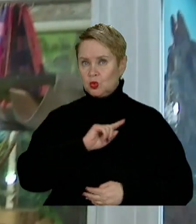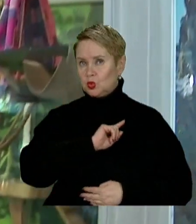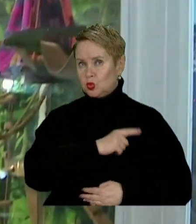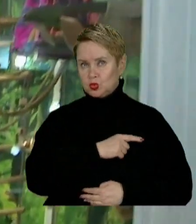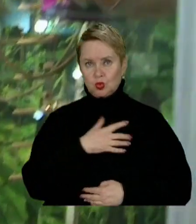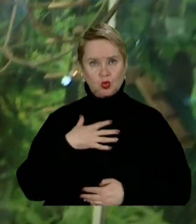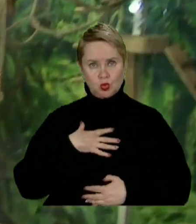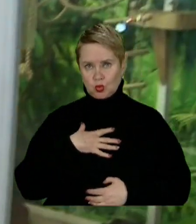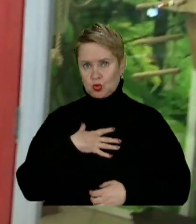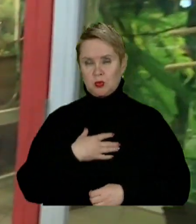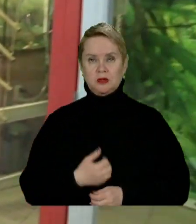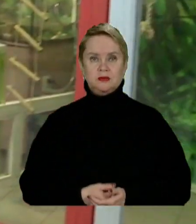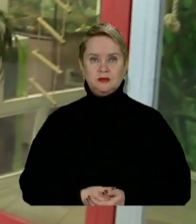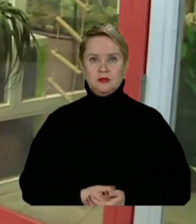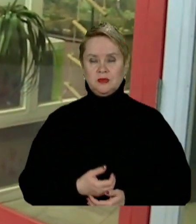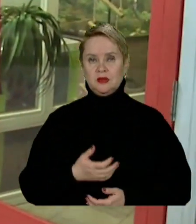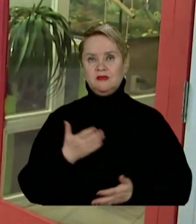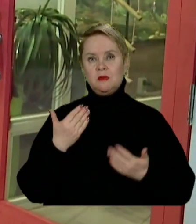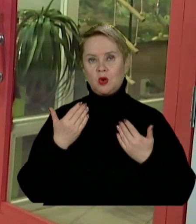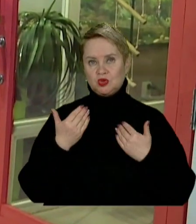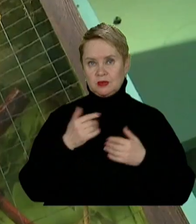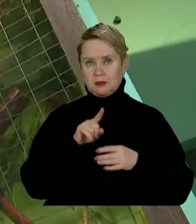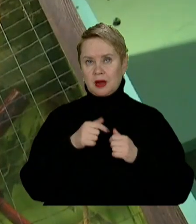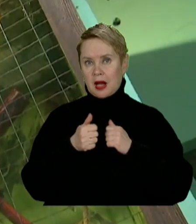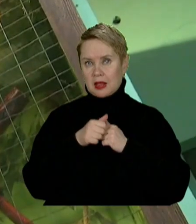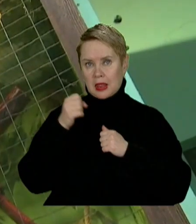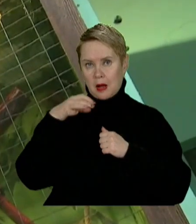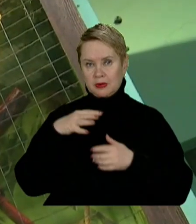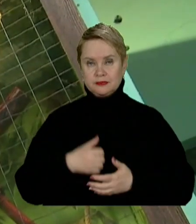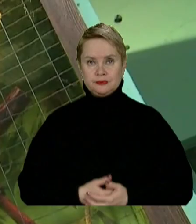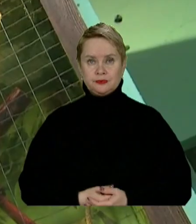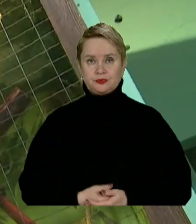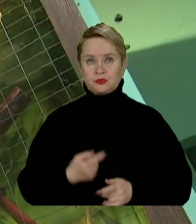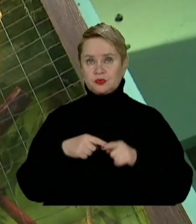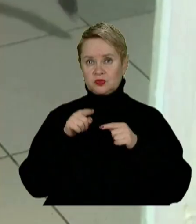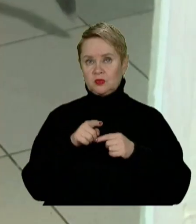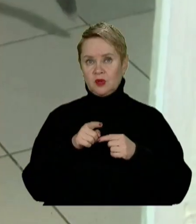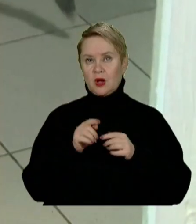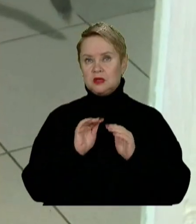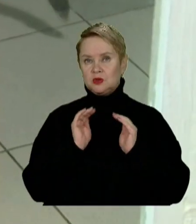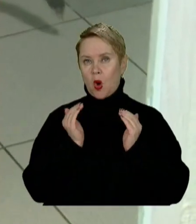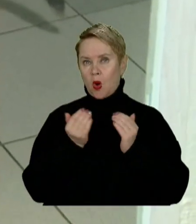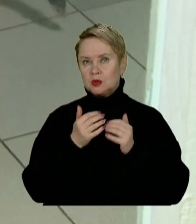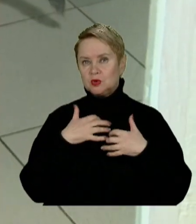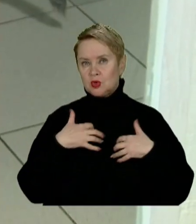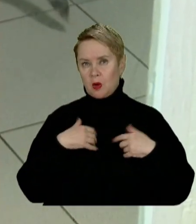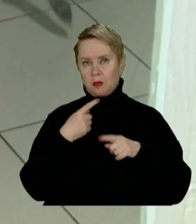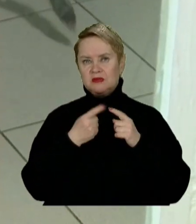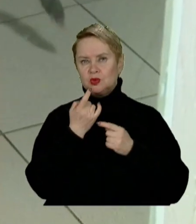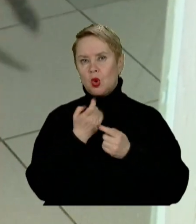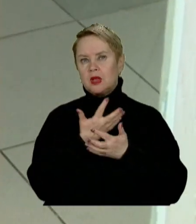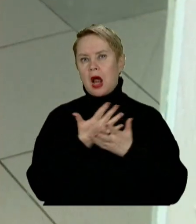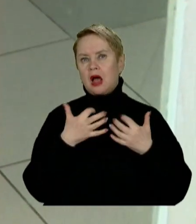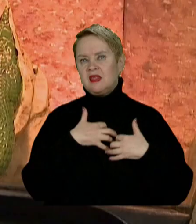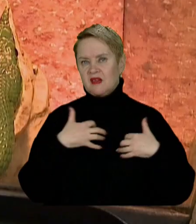люблять відпочивати саме біля цієї лампи. В цьому контактному зоопарку близько півсотні різних